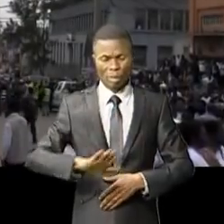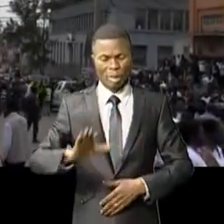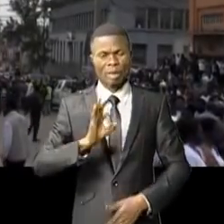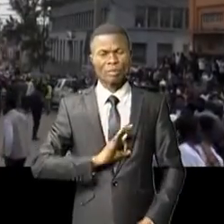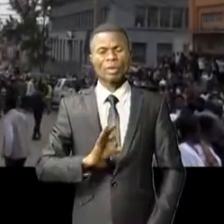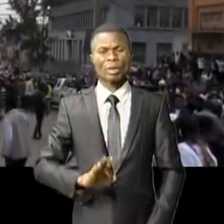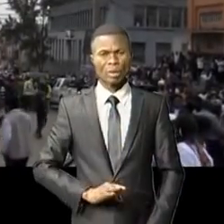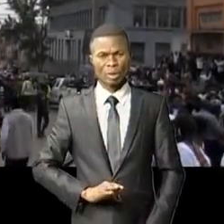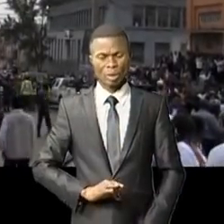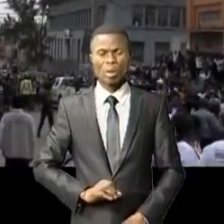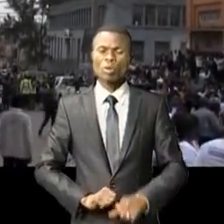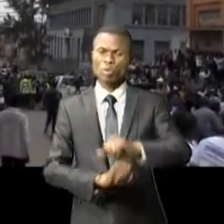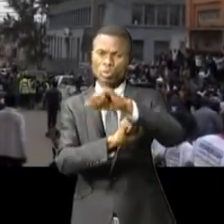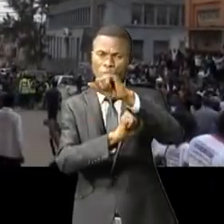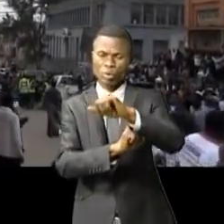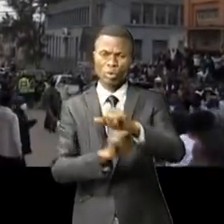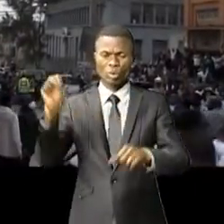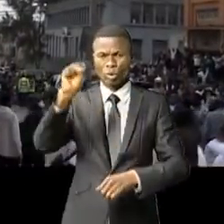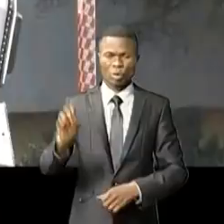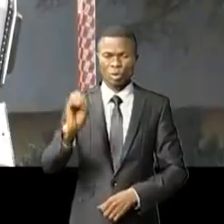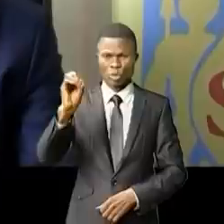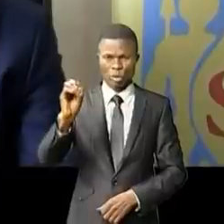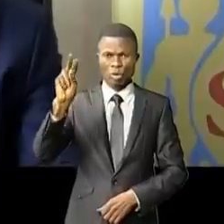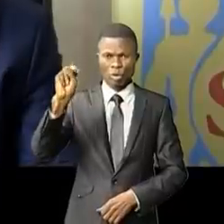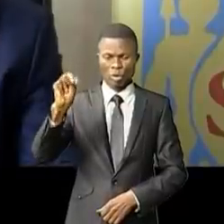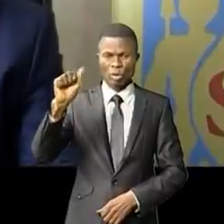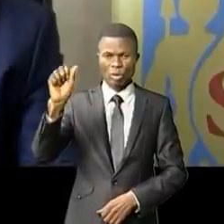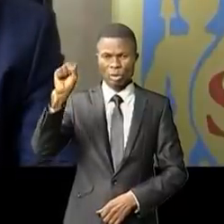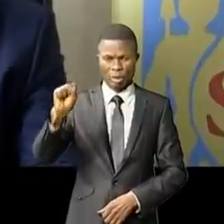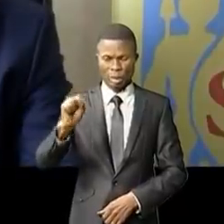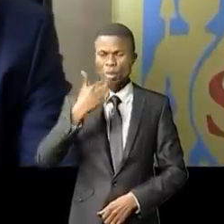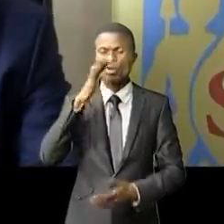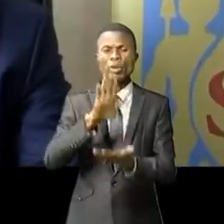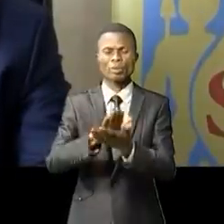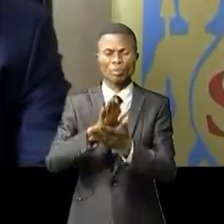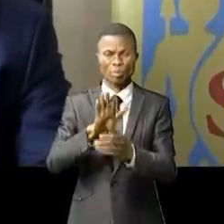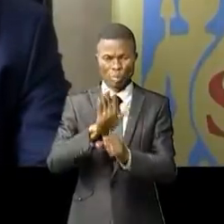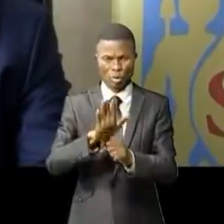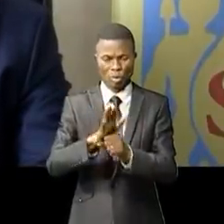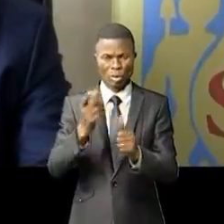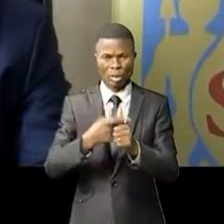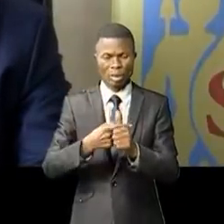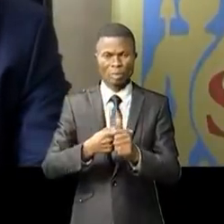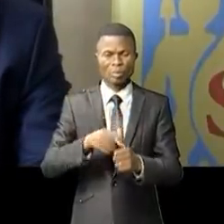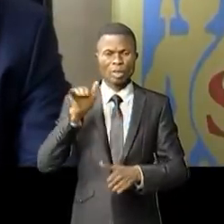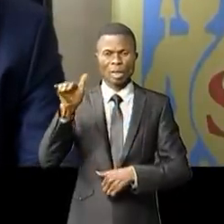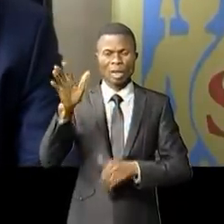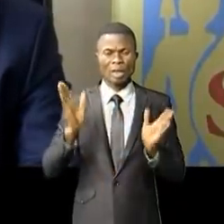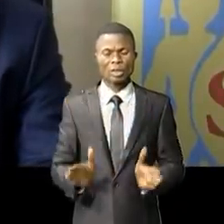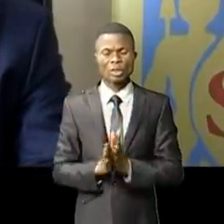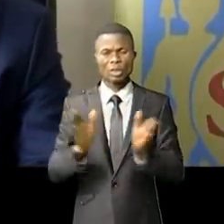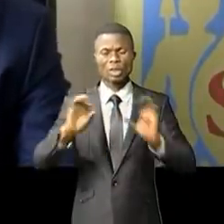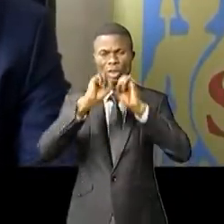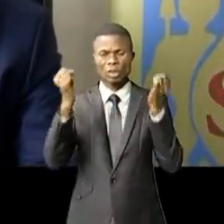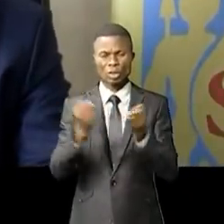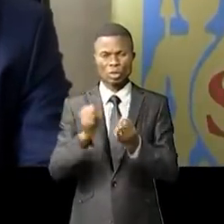pour son accompagnement à la SONAS Le plaisir d'adresser nos vifs remerciements à Minkier le directeur général de la Société nationale